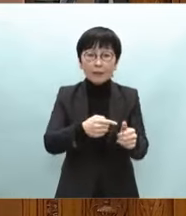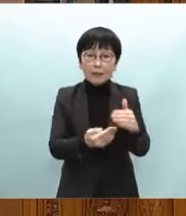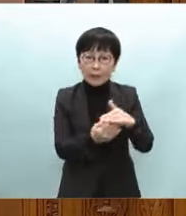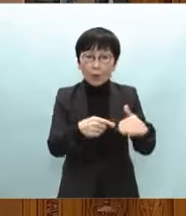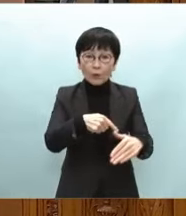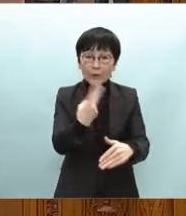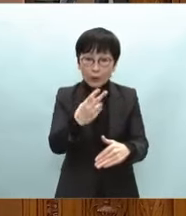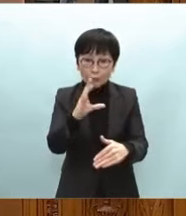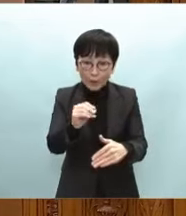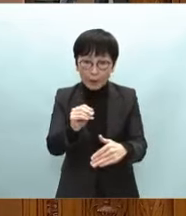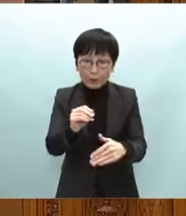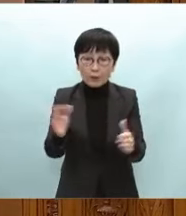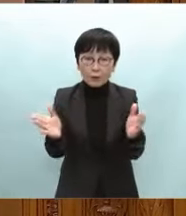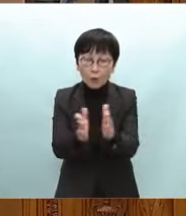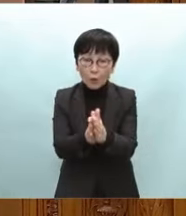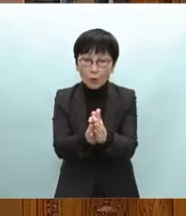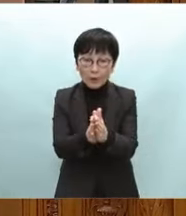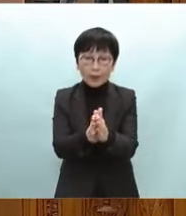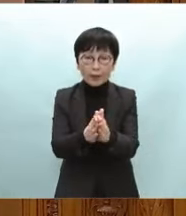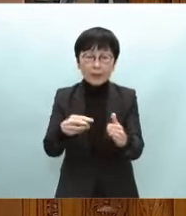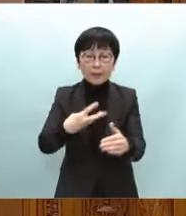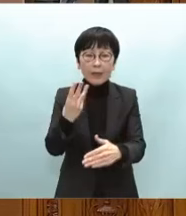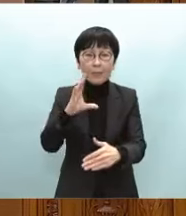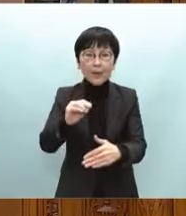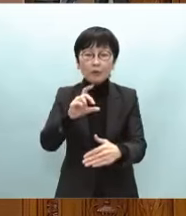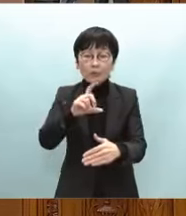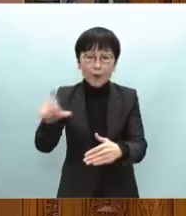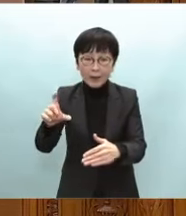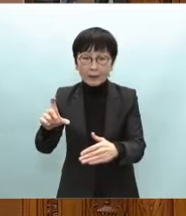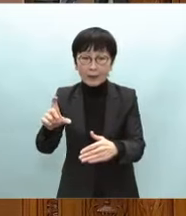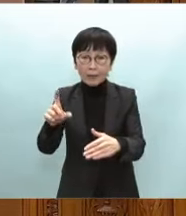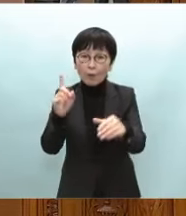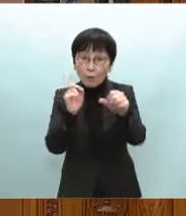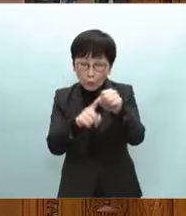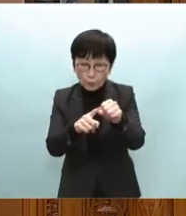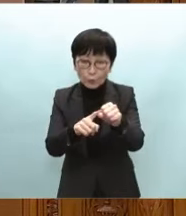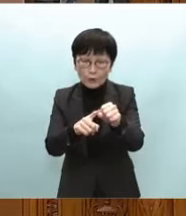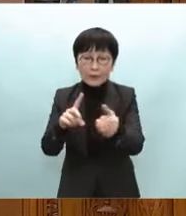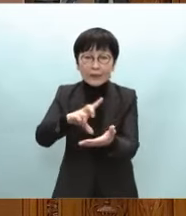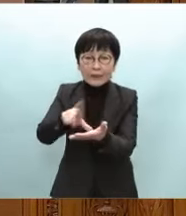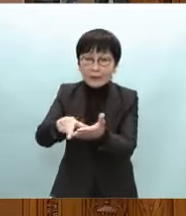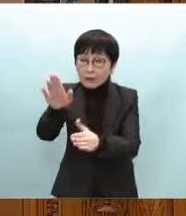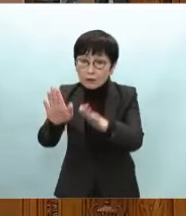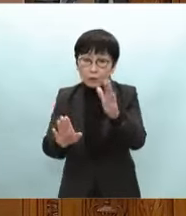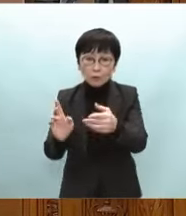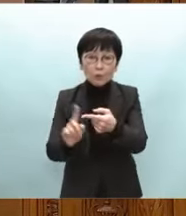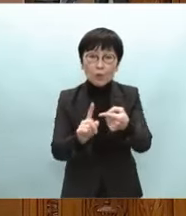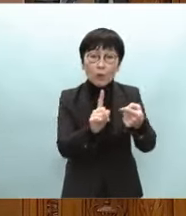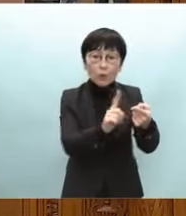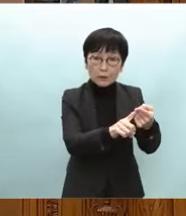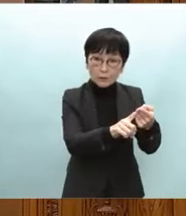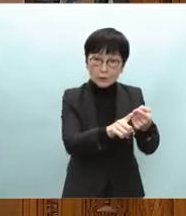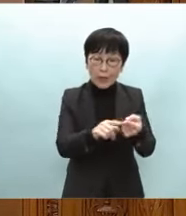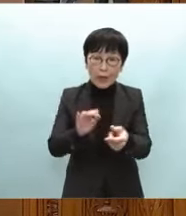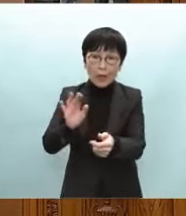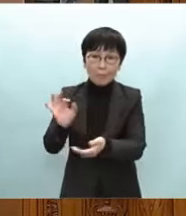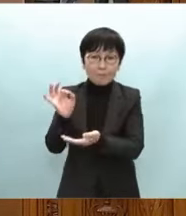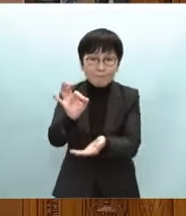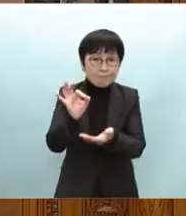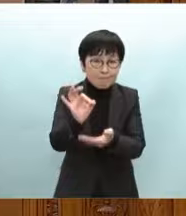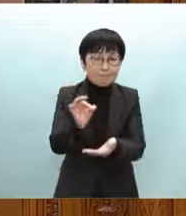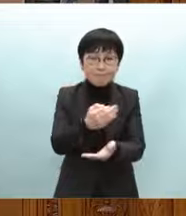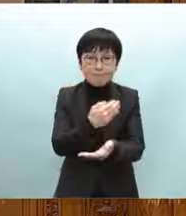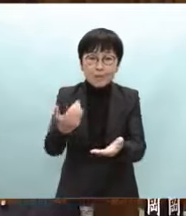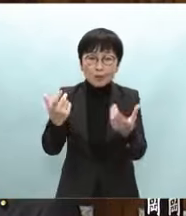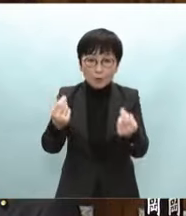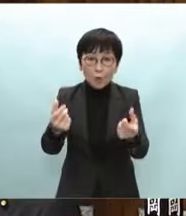万円合計最大300万円を目安に地域の実情に応じた支援が可能となる